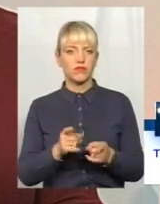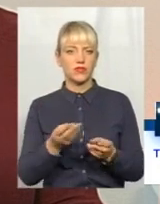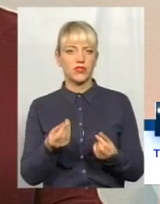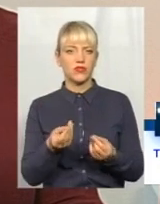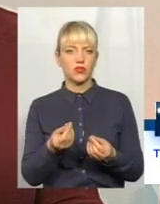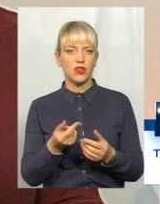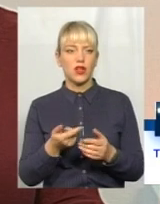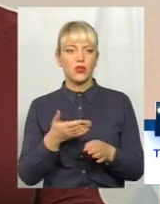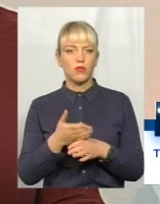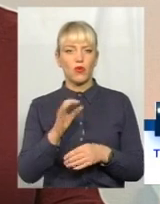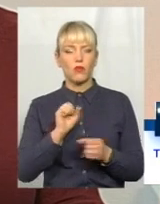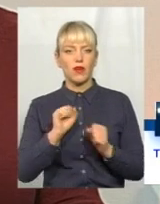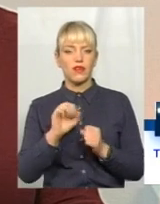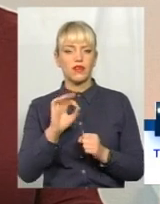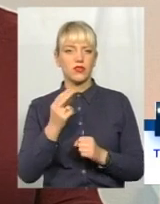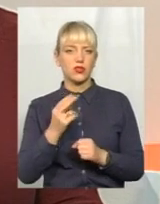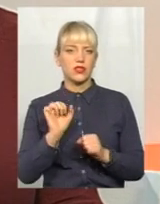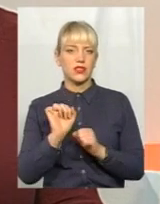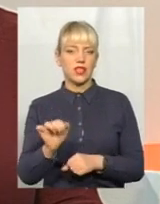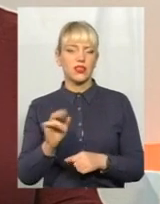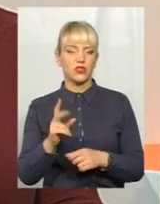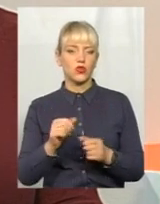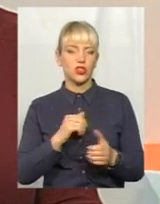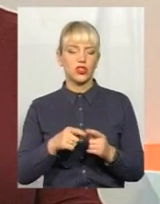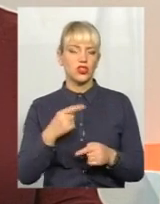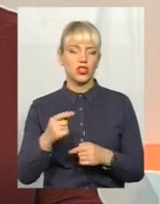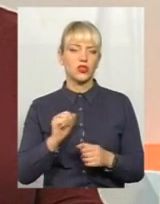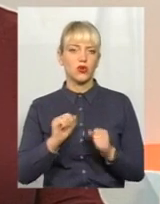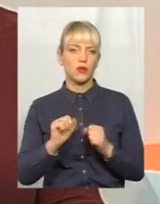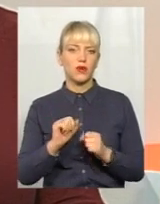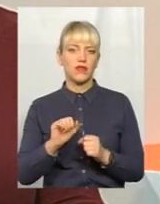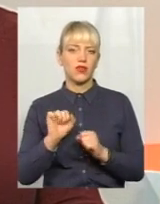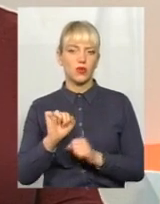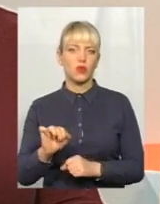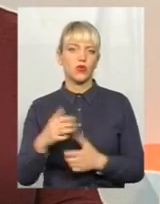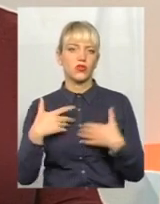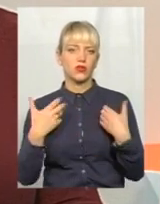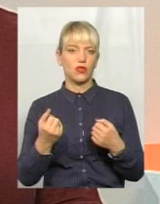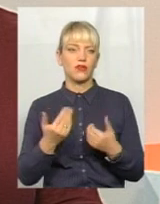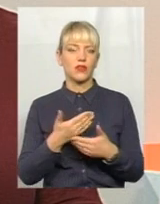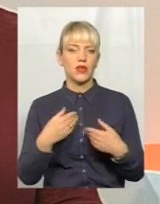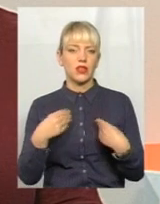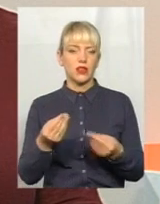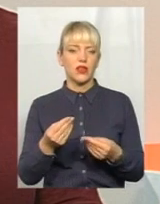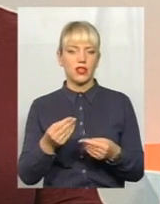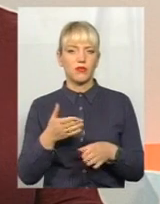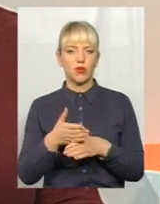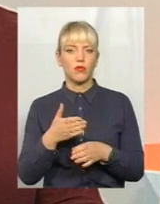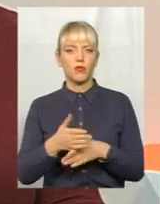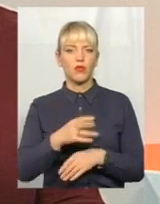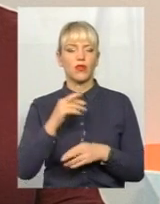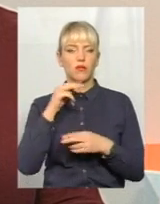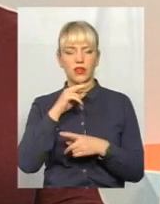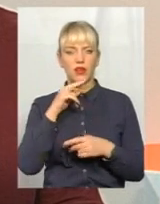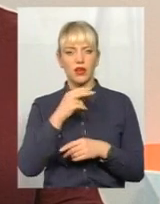воно йде через управління соціального захисту, і через управління охорони здоров'я ми надаємо допомогу медикаментами через нашу, ну, вона